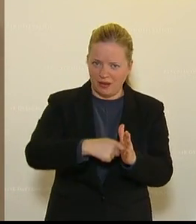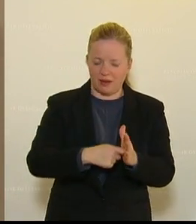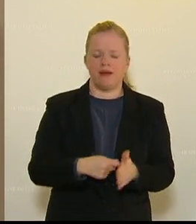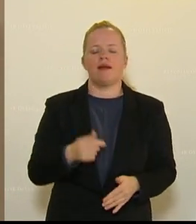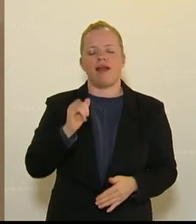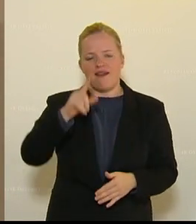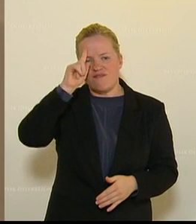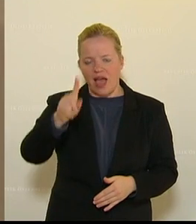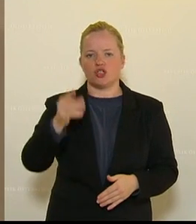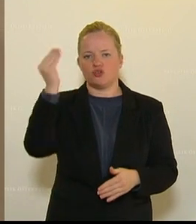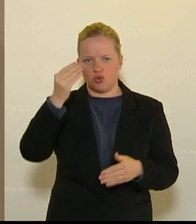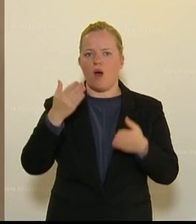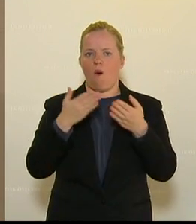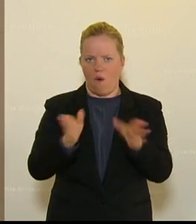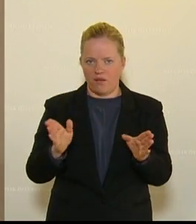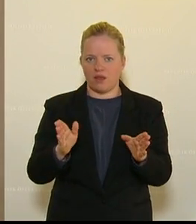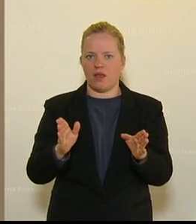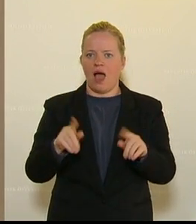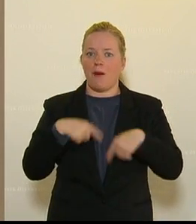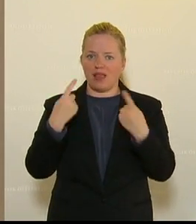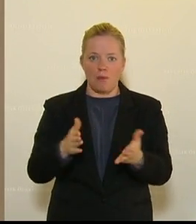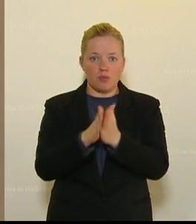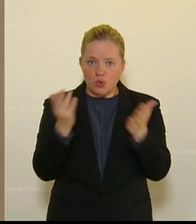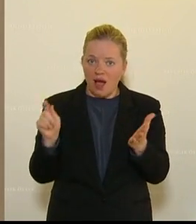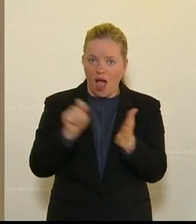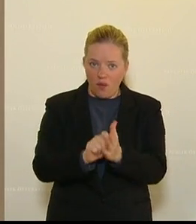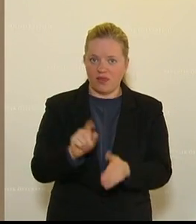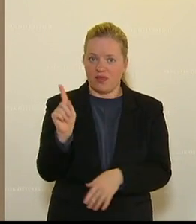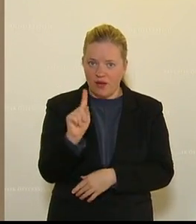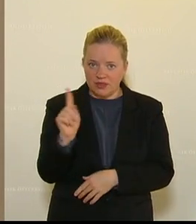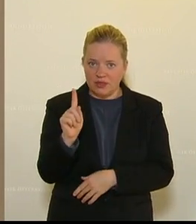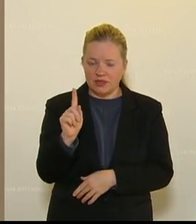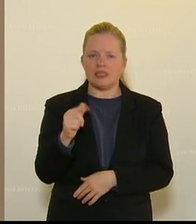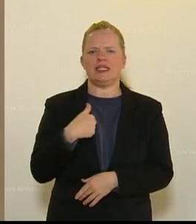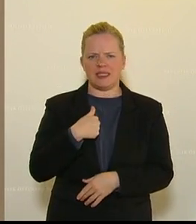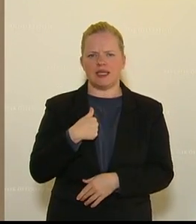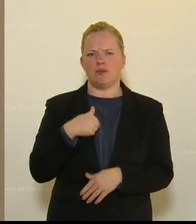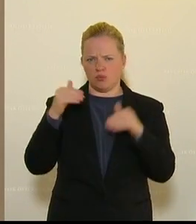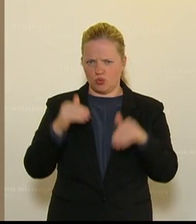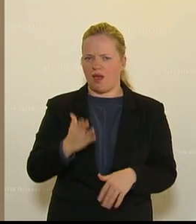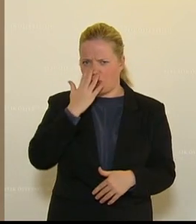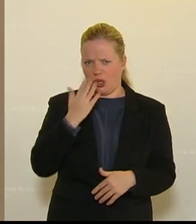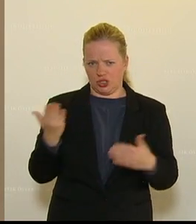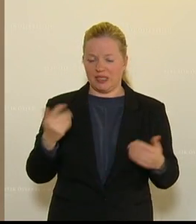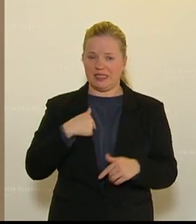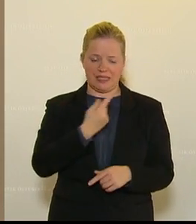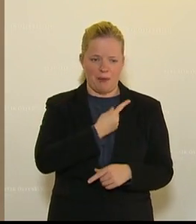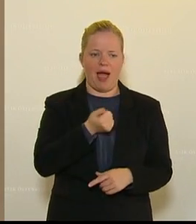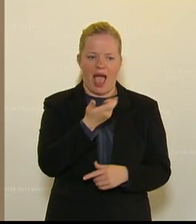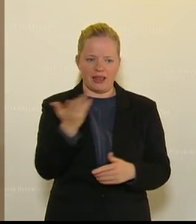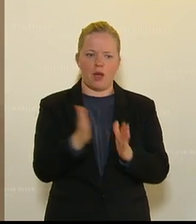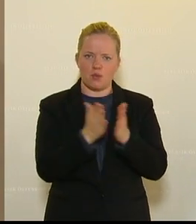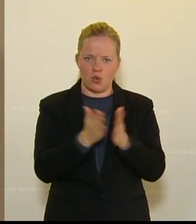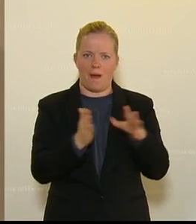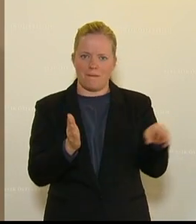bringt es euren Kindern nicht und dann lassen Sie nicht einmal mehr Bücher kaufen. Und jetzt muss ich Ihnen Sie heute wirklich enttäuschen. Ich habe einige großartige Bücher heute mit.